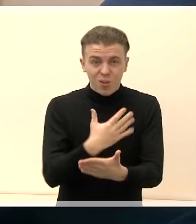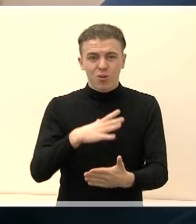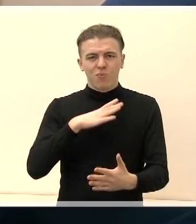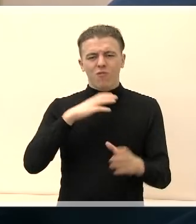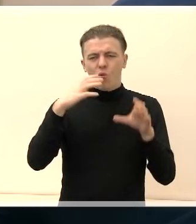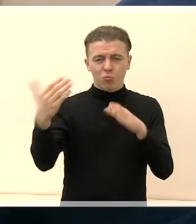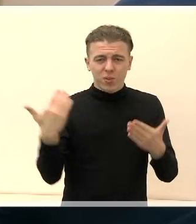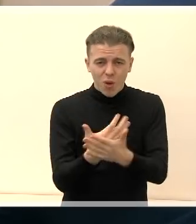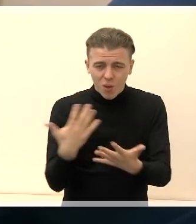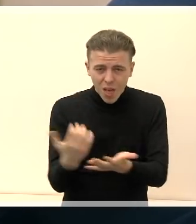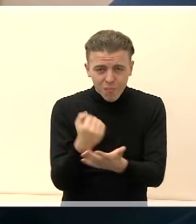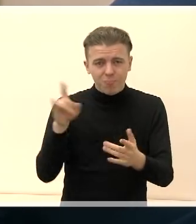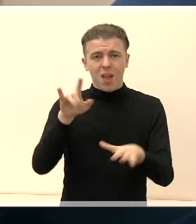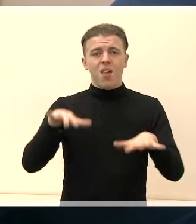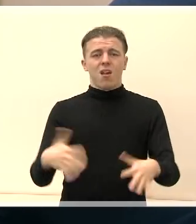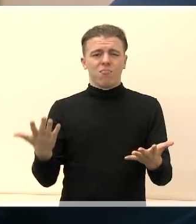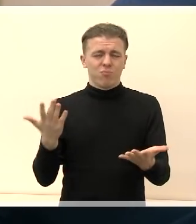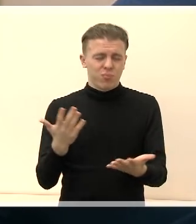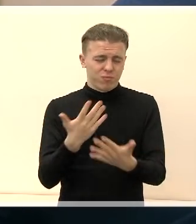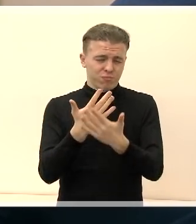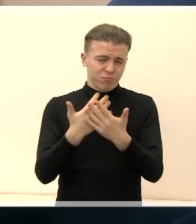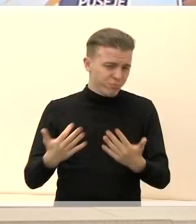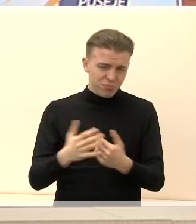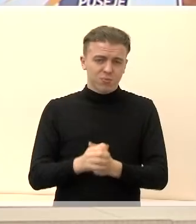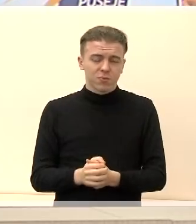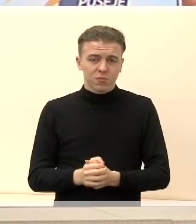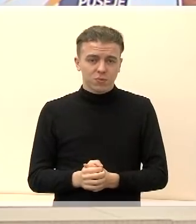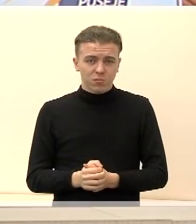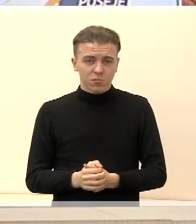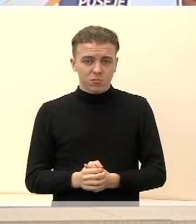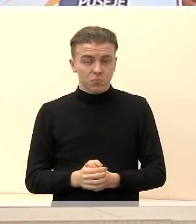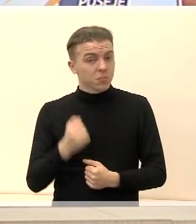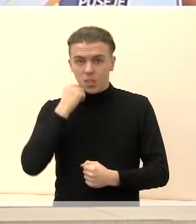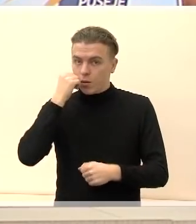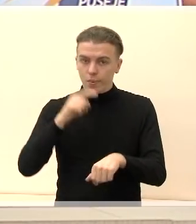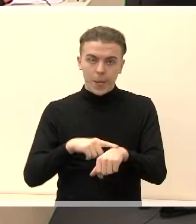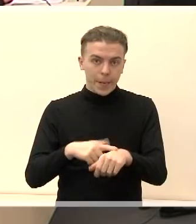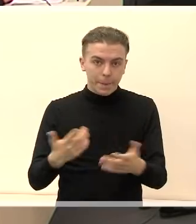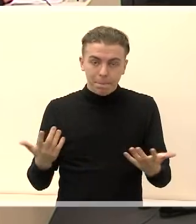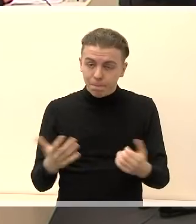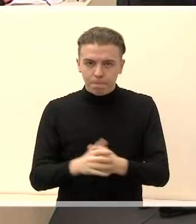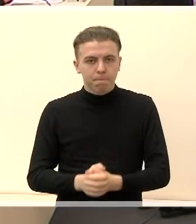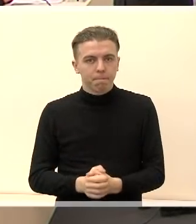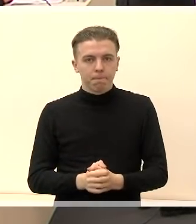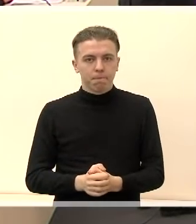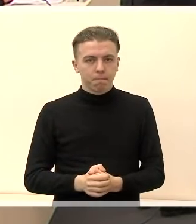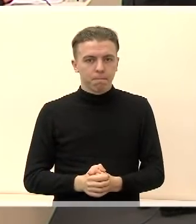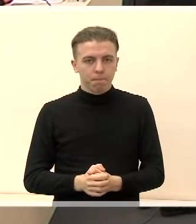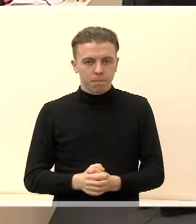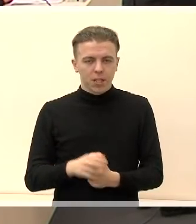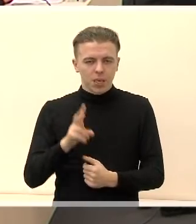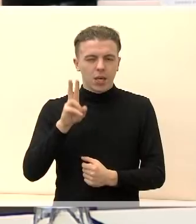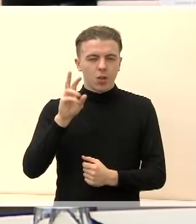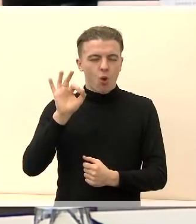pradėjom, ir sankrišom buvo skirti pinigai. Dėkui. Kestutis Kobertalčius, prašau.